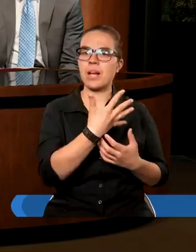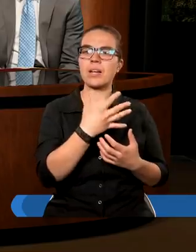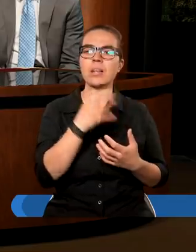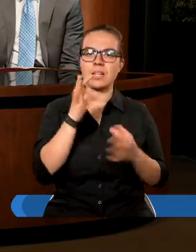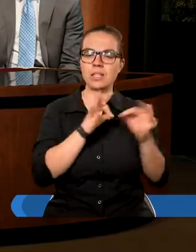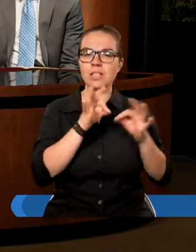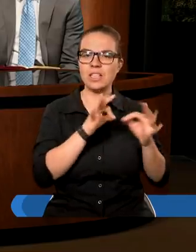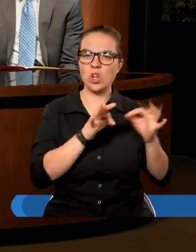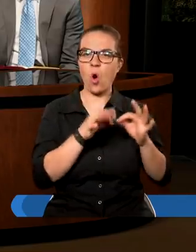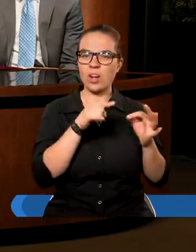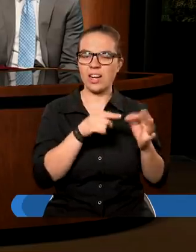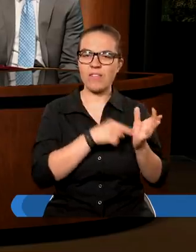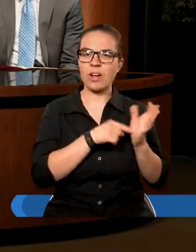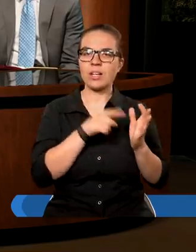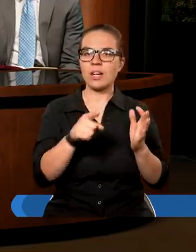historię, tak?